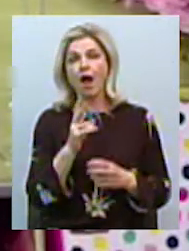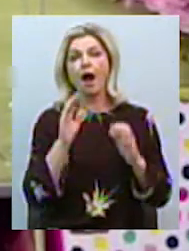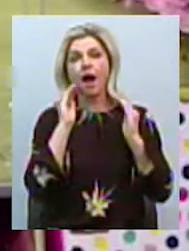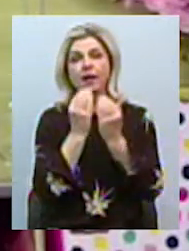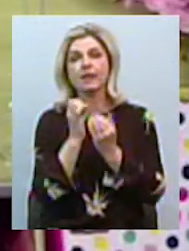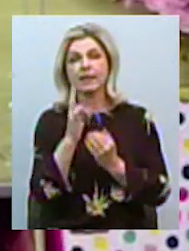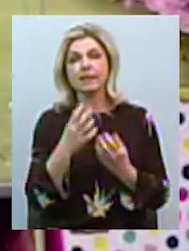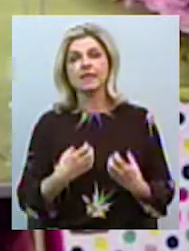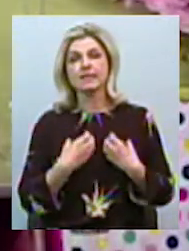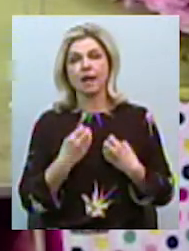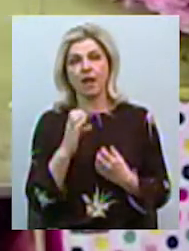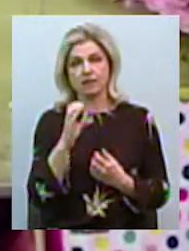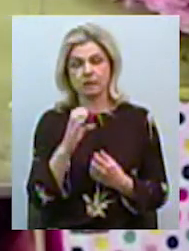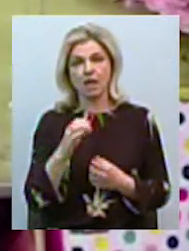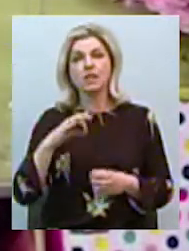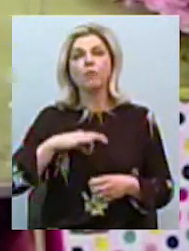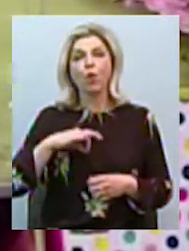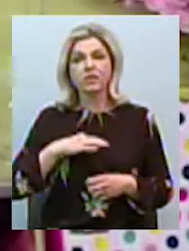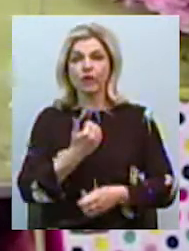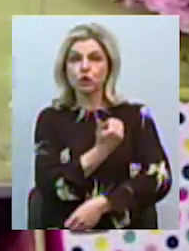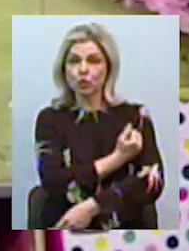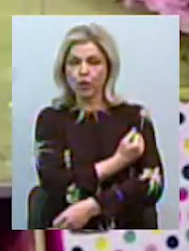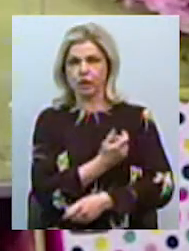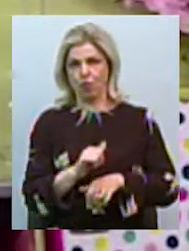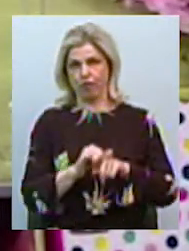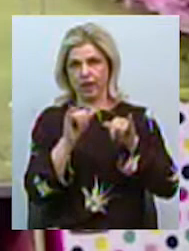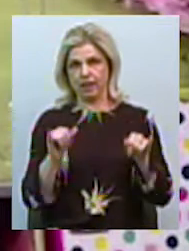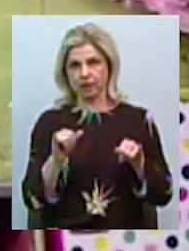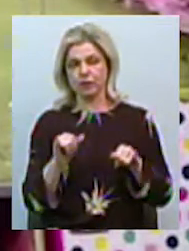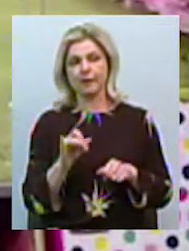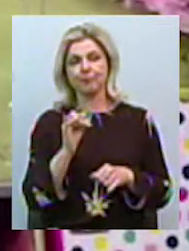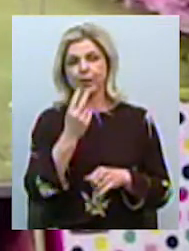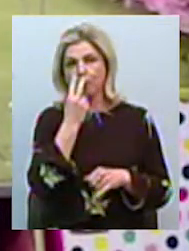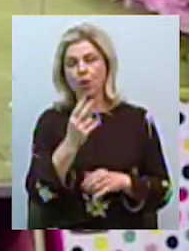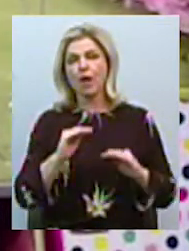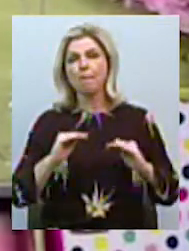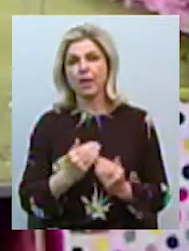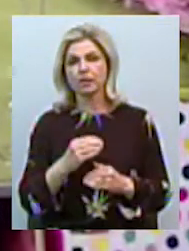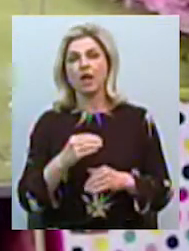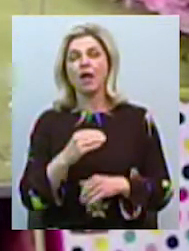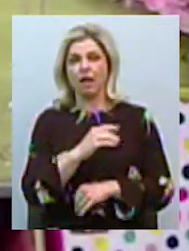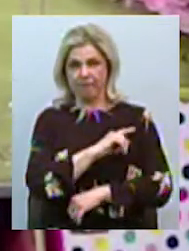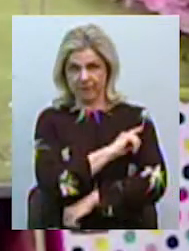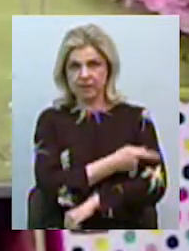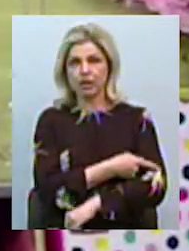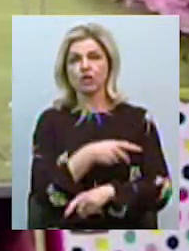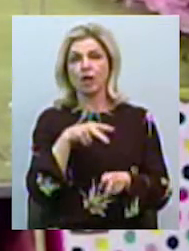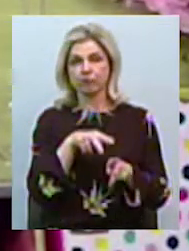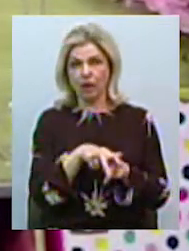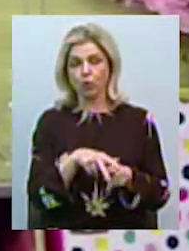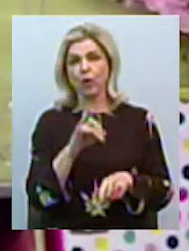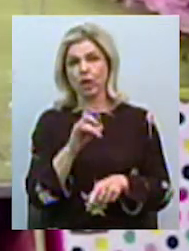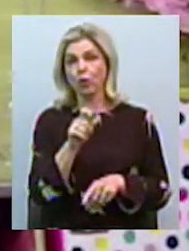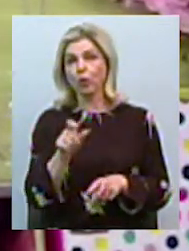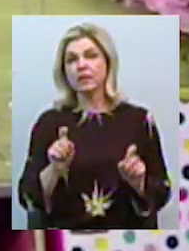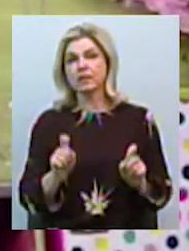споживання інсуліну а вже ж збільшується і спостерігається зменшення фізичної активності, так як люди сидять удома, і